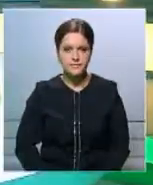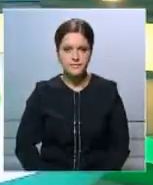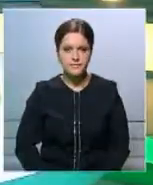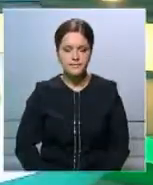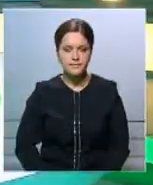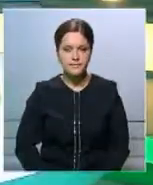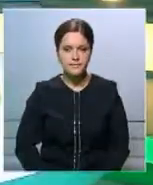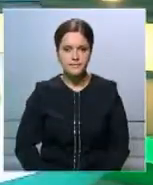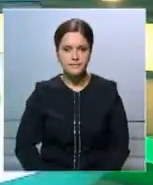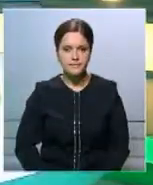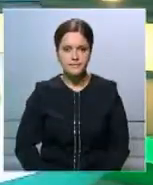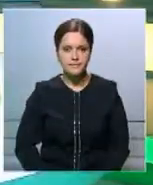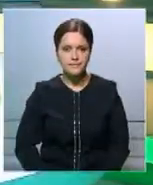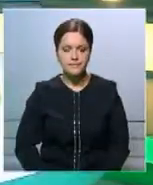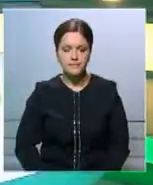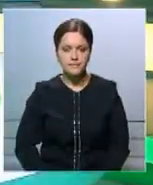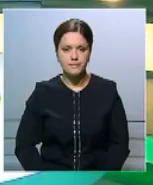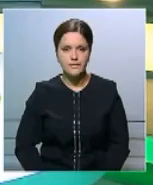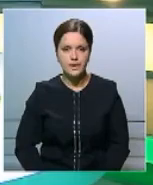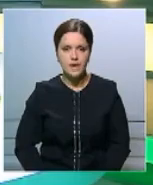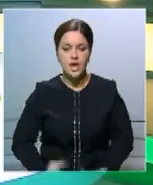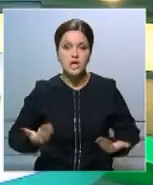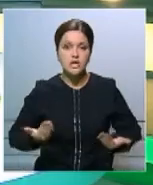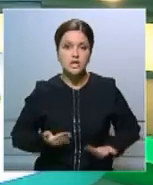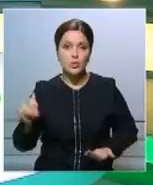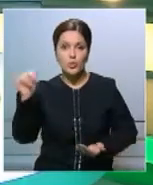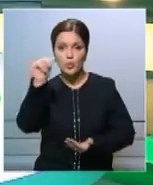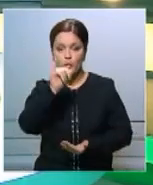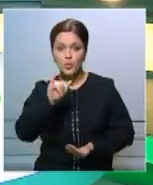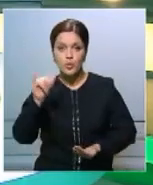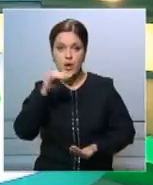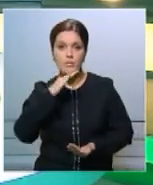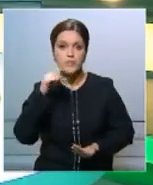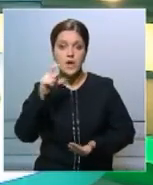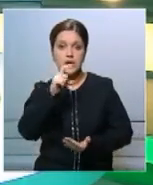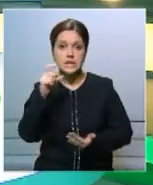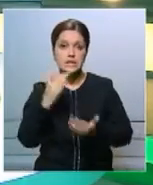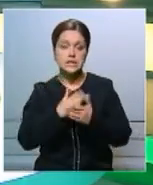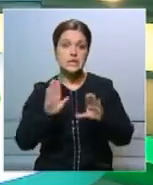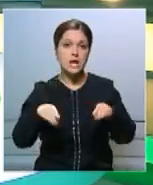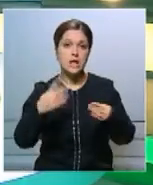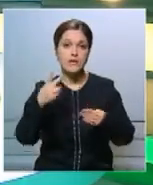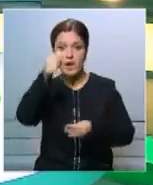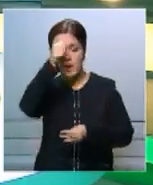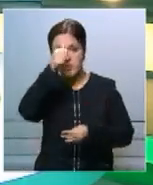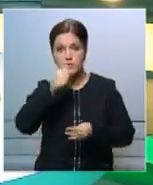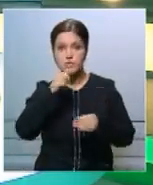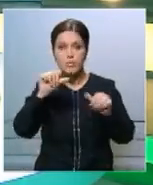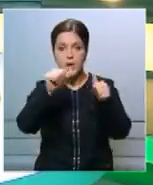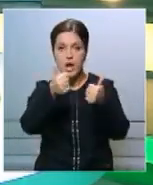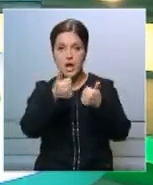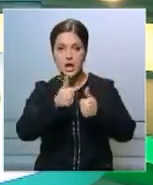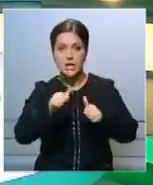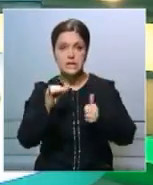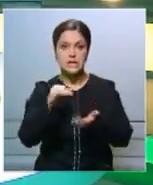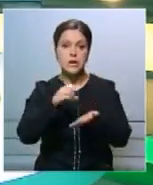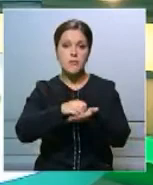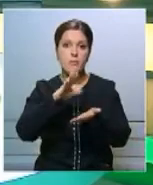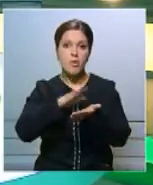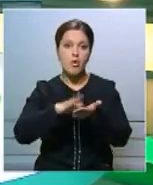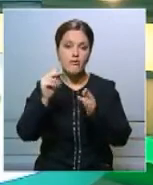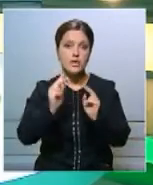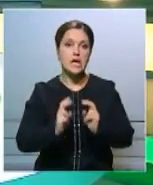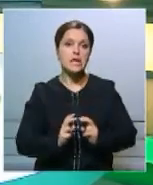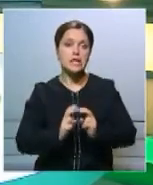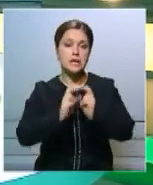Вернемся к новостям в нашей стране. Жителям Уральских многоэтажек дали два месяца, чтобы зарегистрировать и поставить на учет все